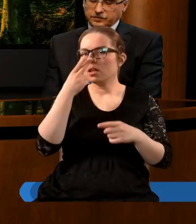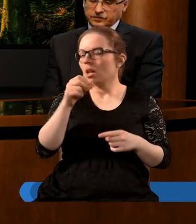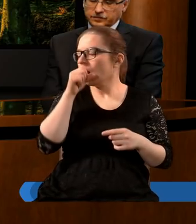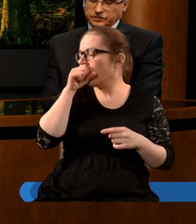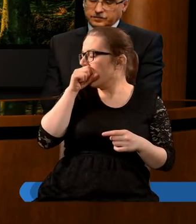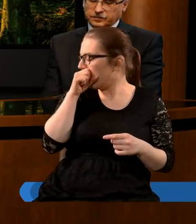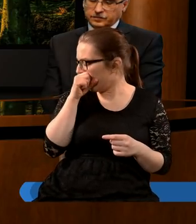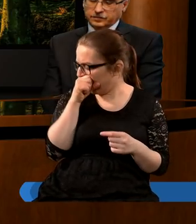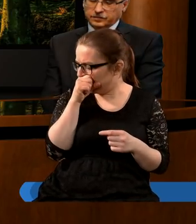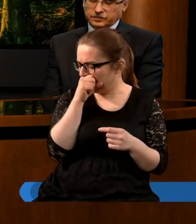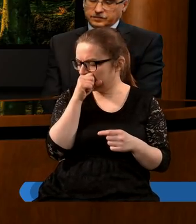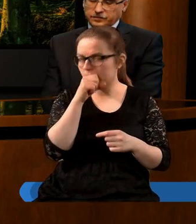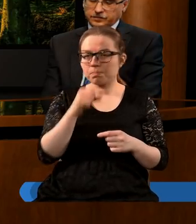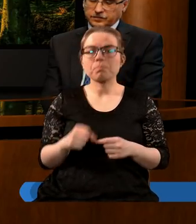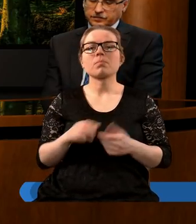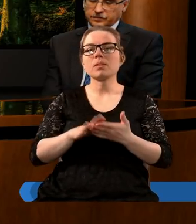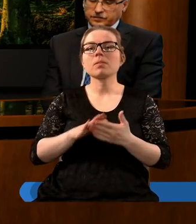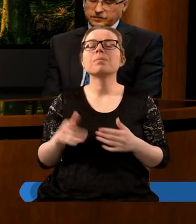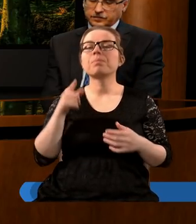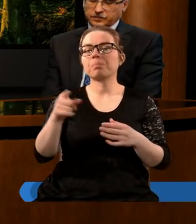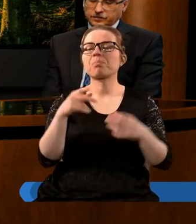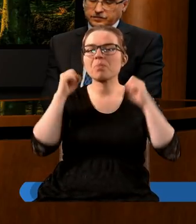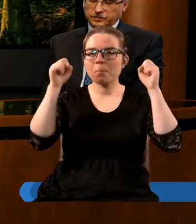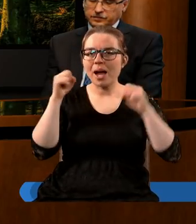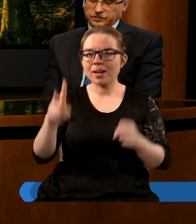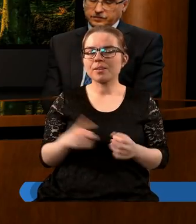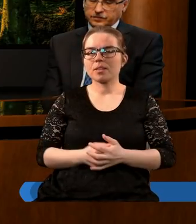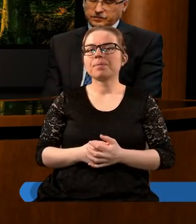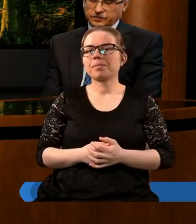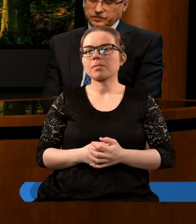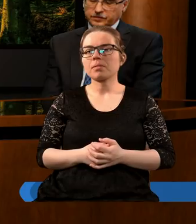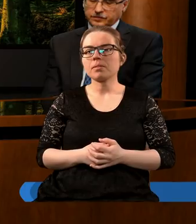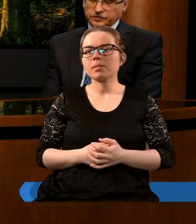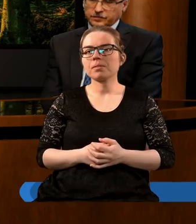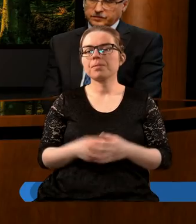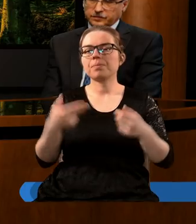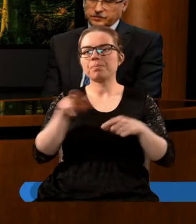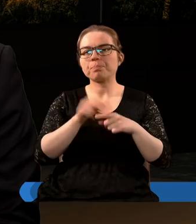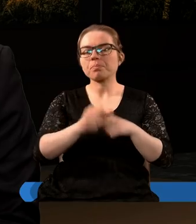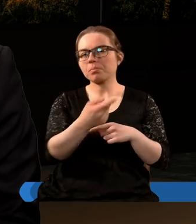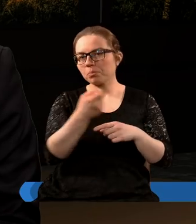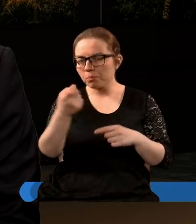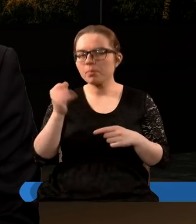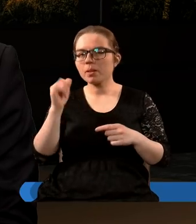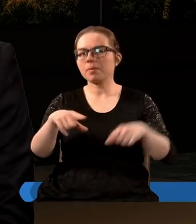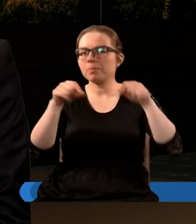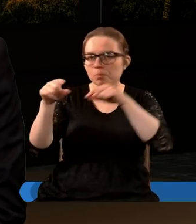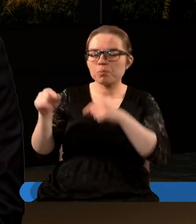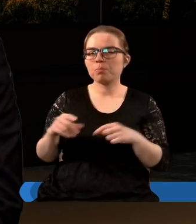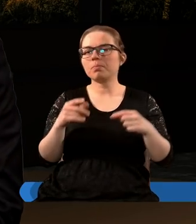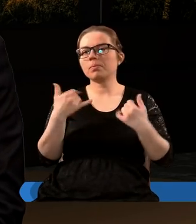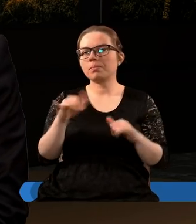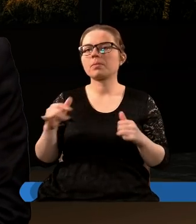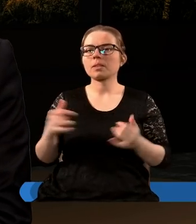ale jedno jest pewne że zwycięży baranek i z nim ci którzy są powołani wybrani oraz